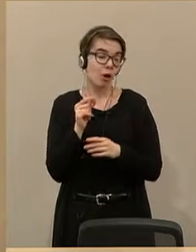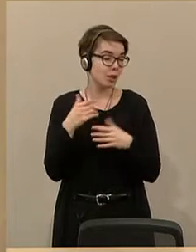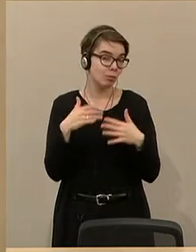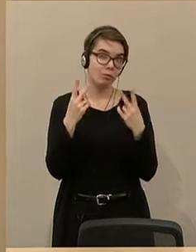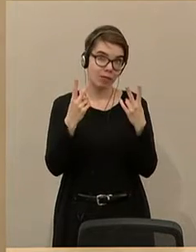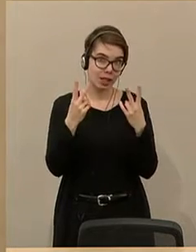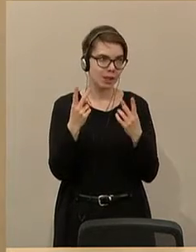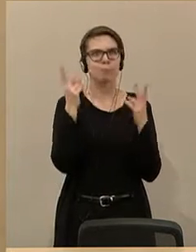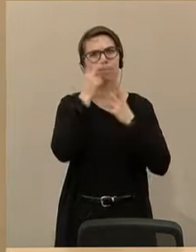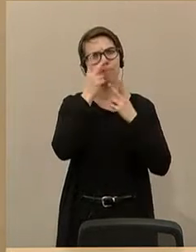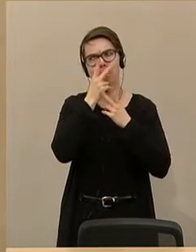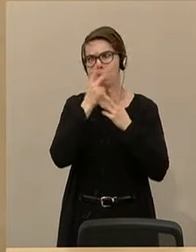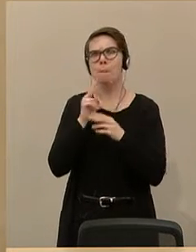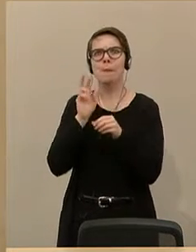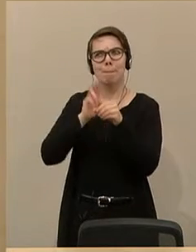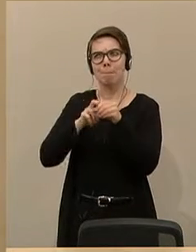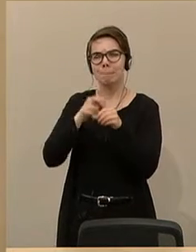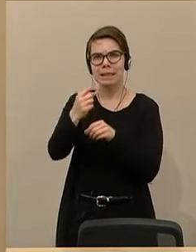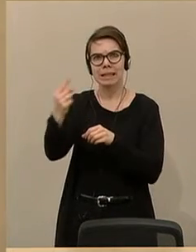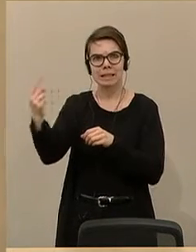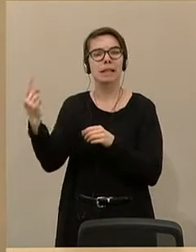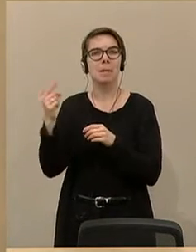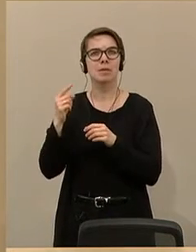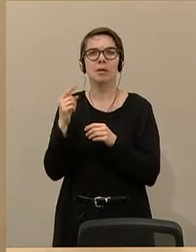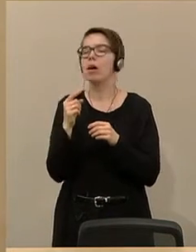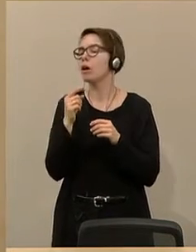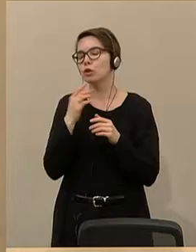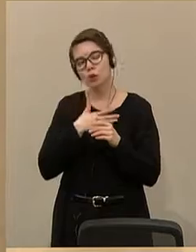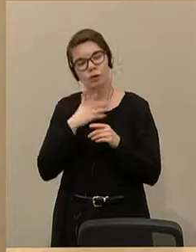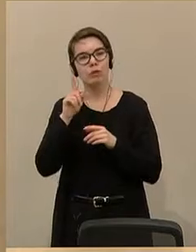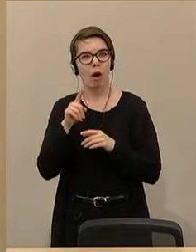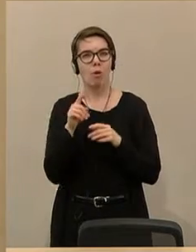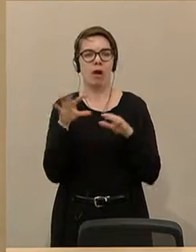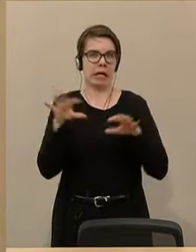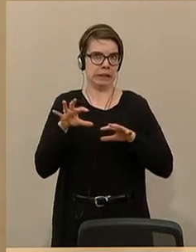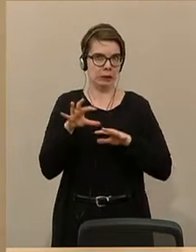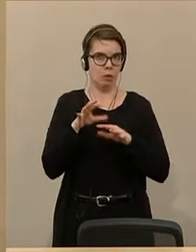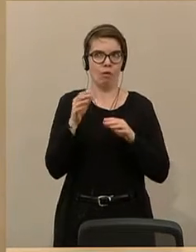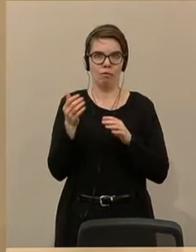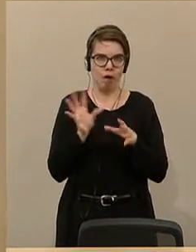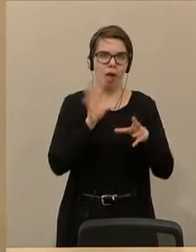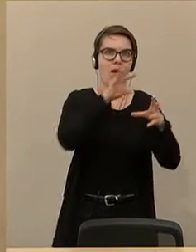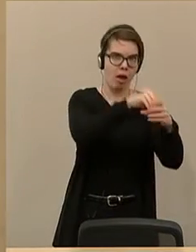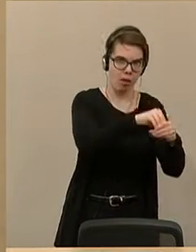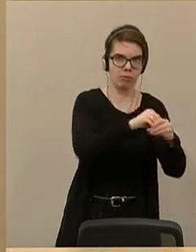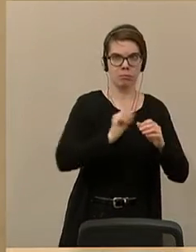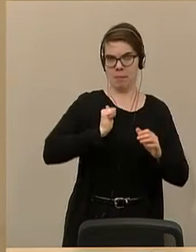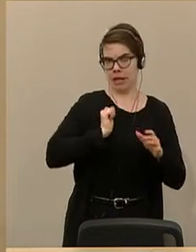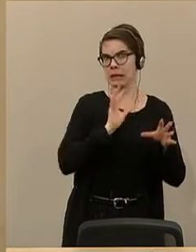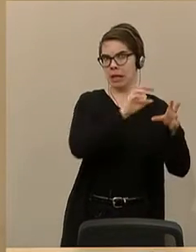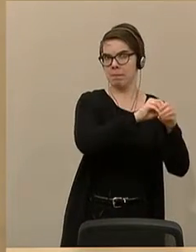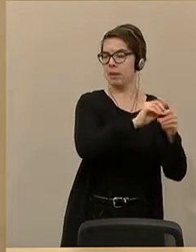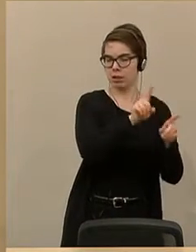wie im Ernstfall vorgesehen, auch Katastropheneinsätze. Sehr geehrte Damen und Herren, um auch in Zukunft